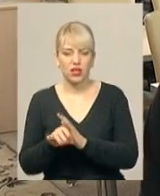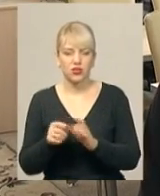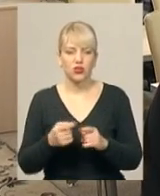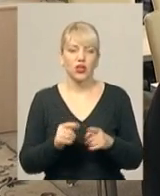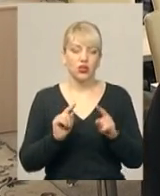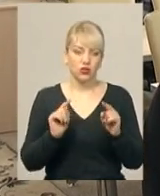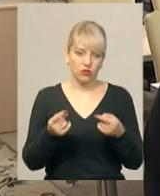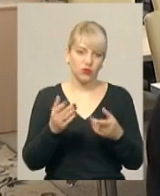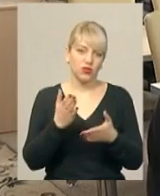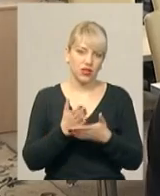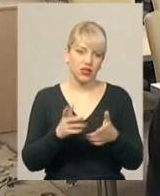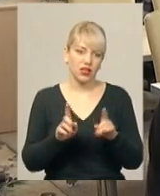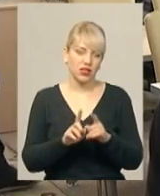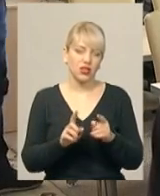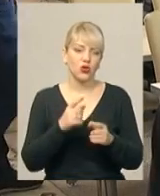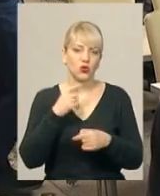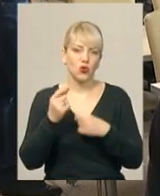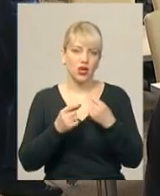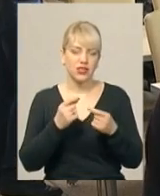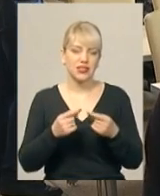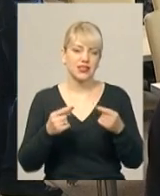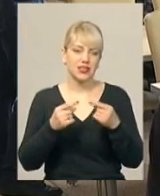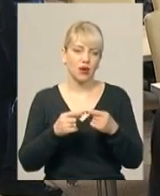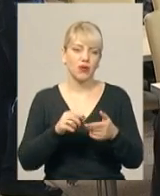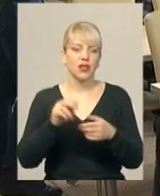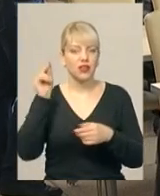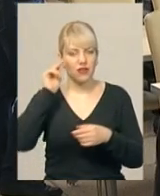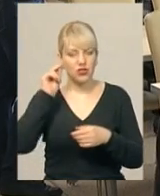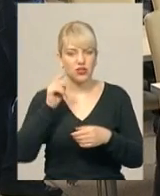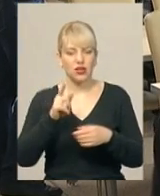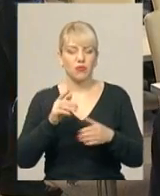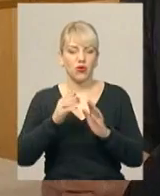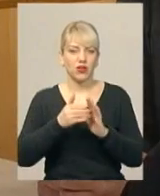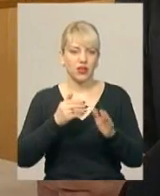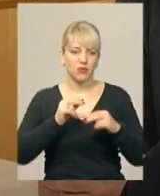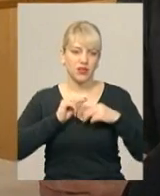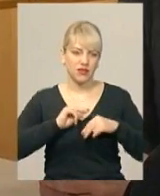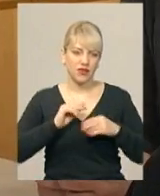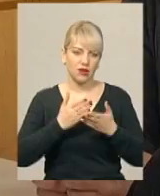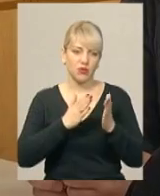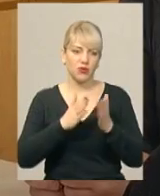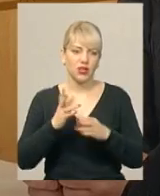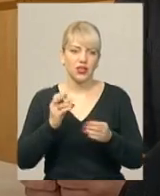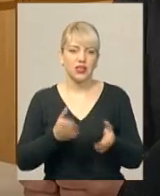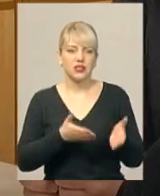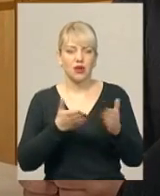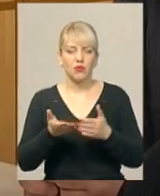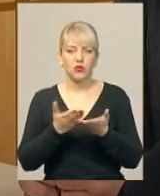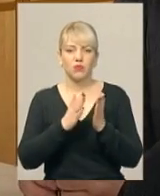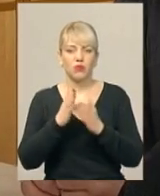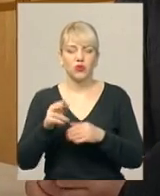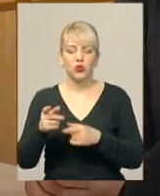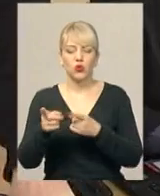Тому є отакі нюанси, і саме навчити їх, саме покликані працівники бібліотеки. На запрошення бібліотеки долучитися до